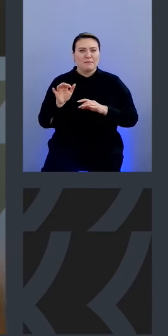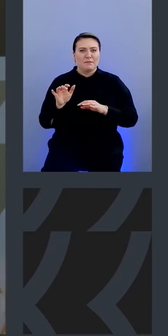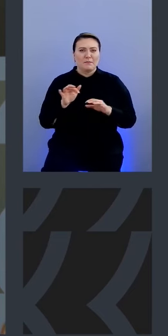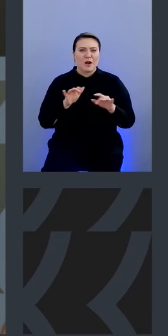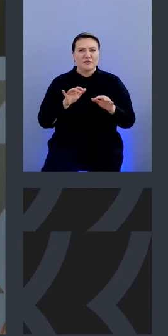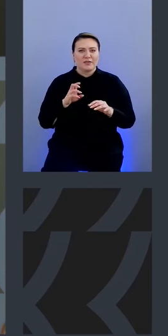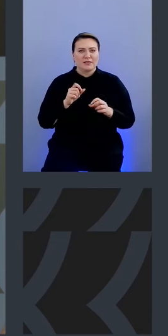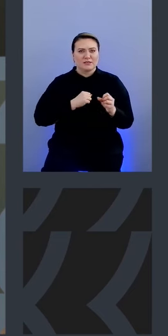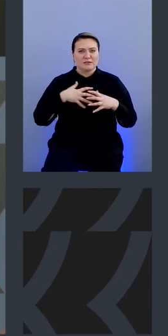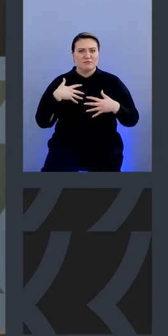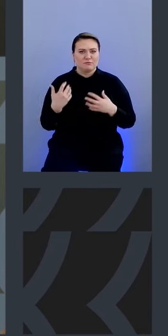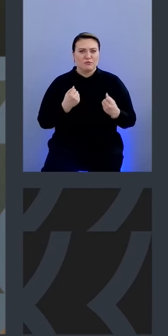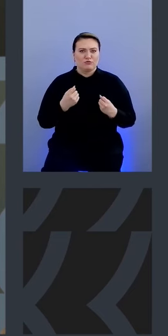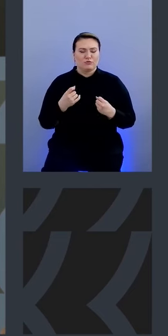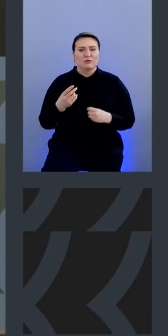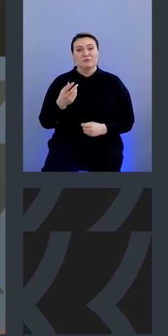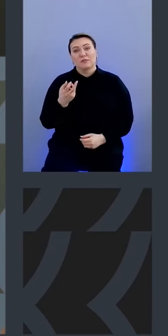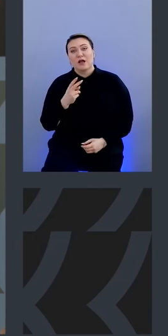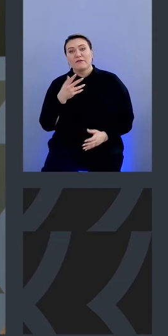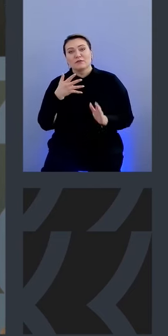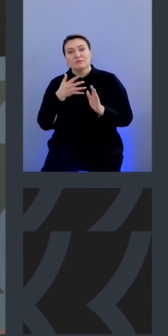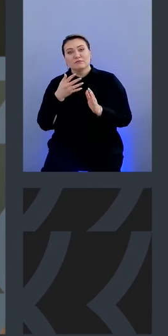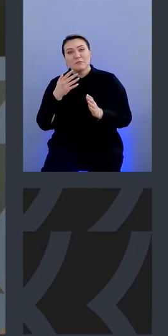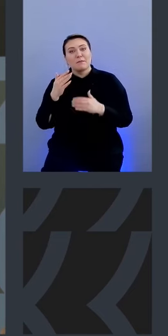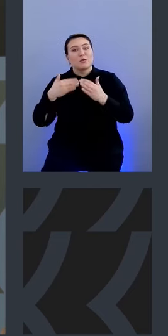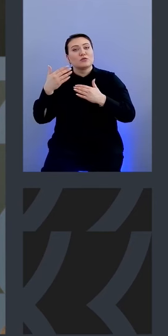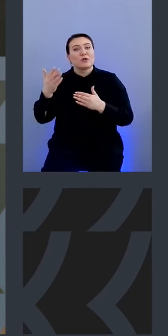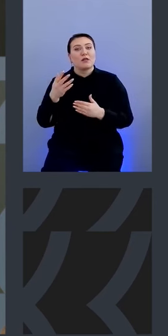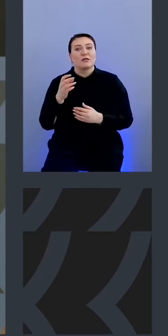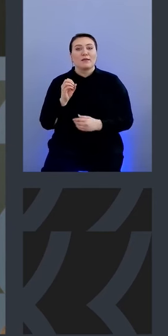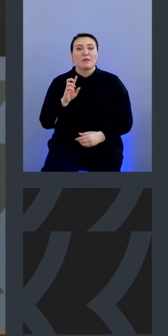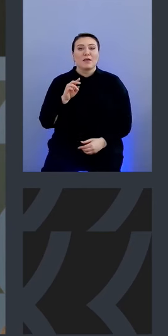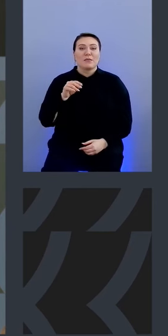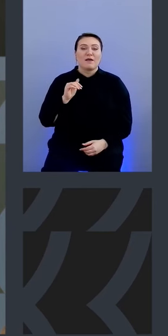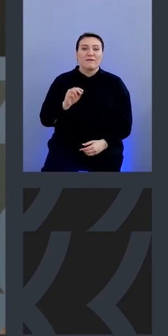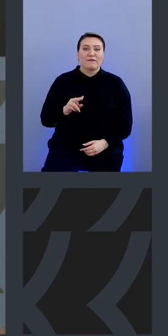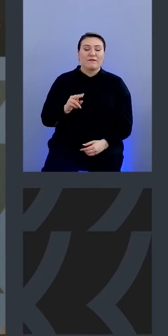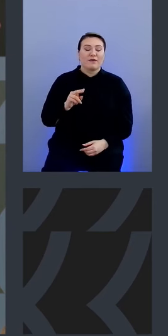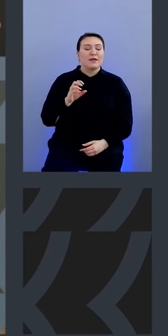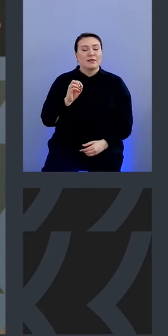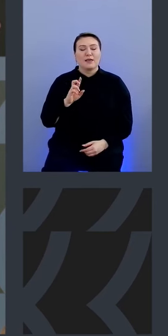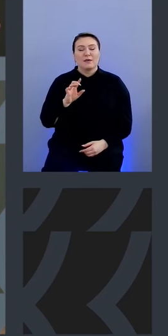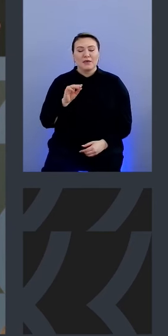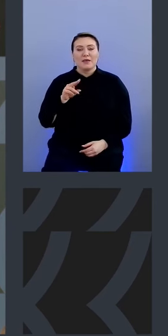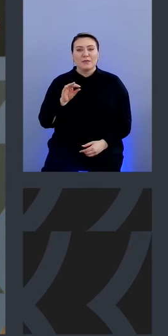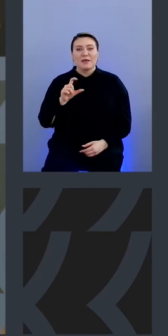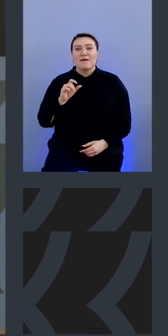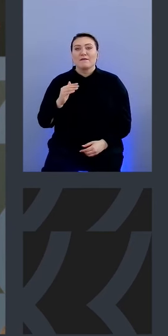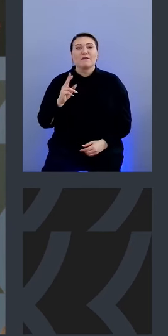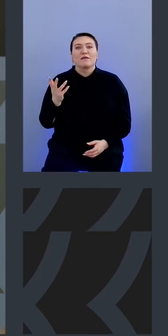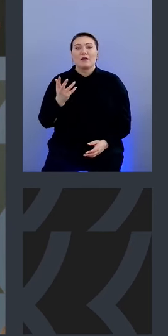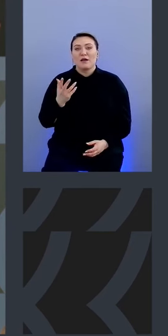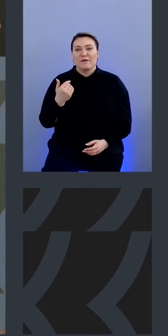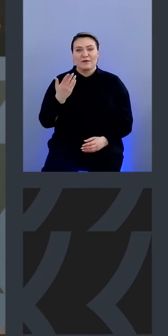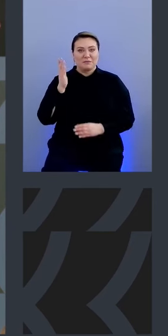оцениваете потенциал bpf и для улучшения безопасности надежности работах и load кластеров в к да я как раз проекты все это